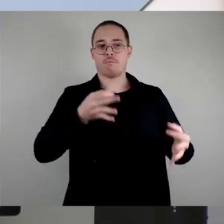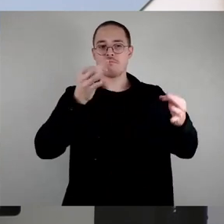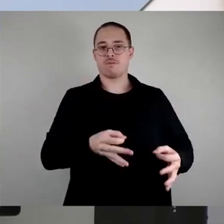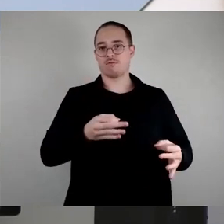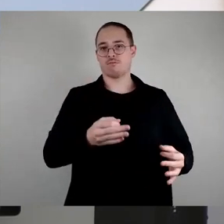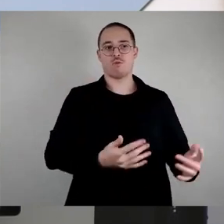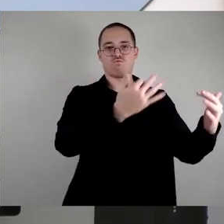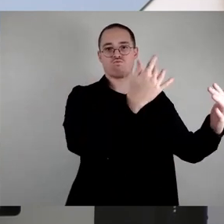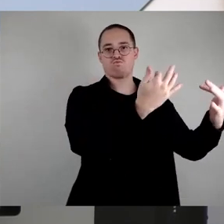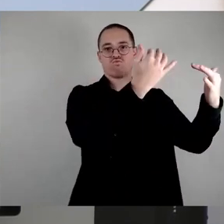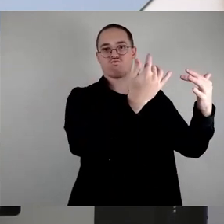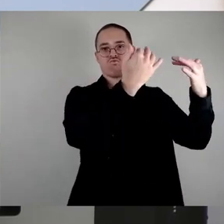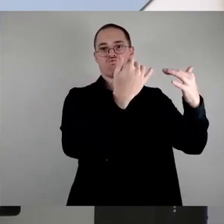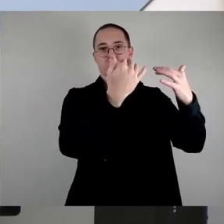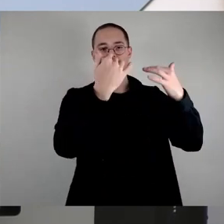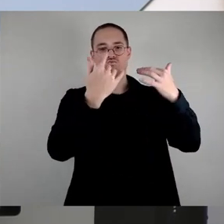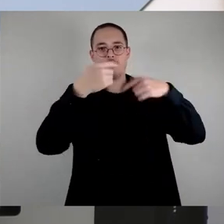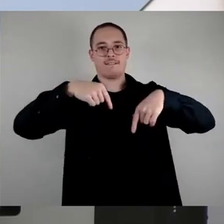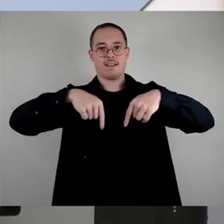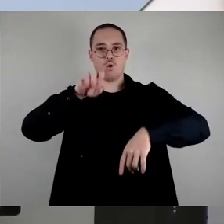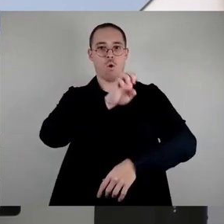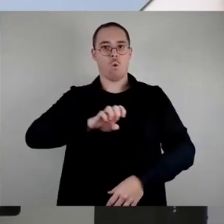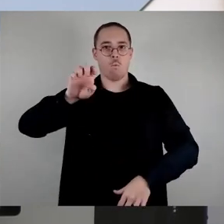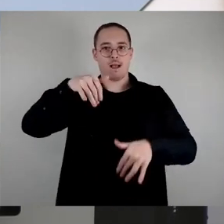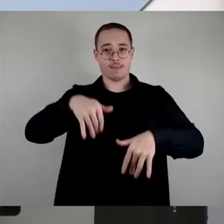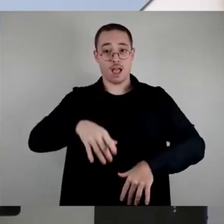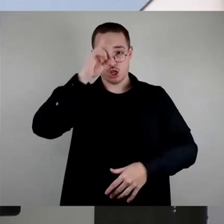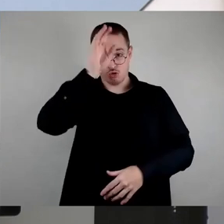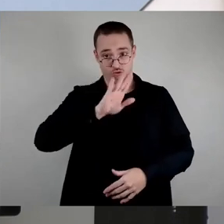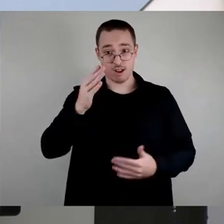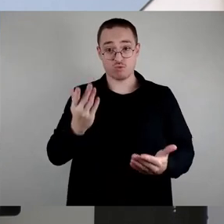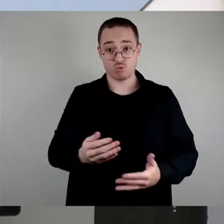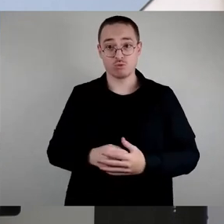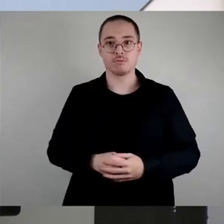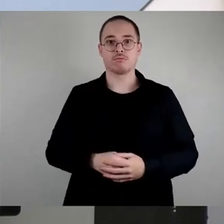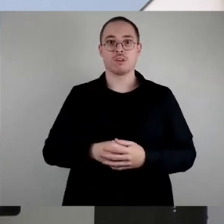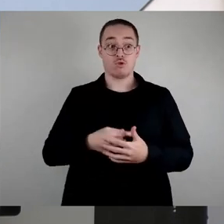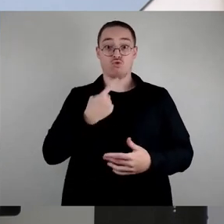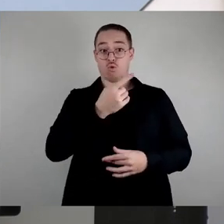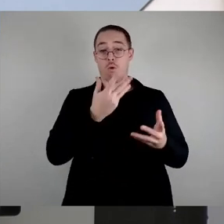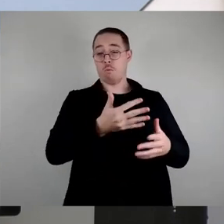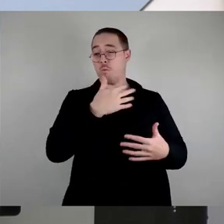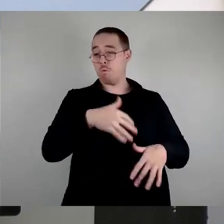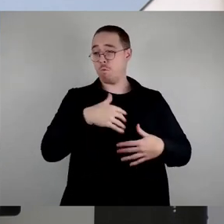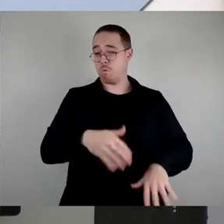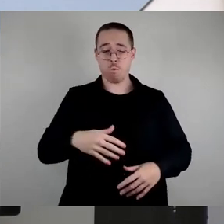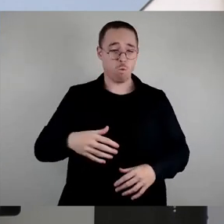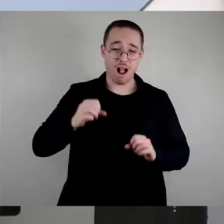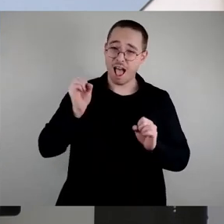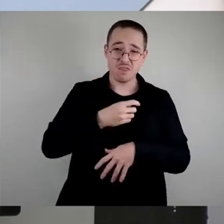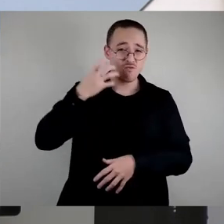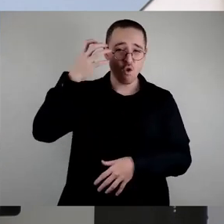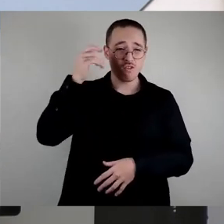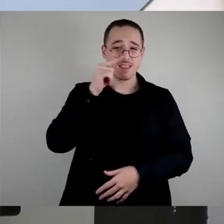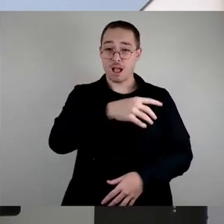erstreckt sich auf eine Dimension, das kann man sich gar nicht vorstellen, deswegen möchte ich Sie mal bitten, ob Sie zwei Sekunden nachdenken, was schätzen Sie,